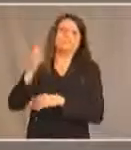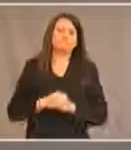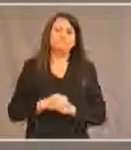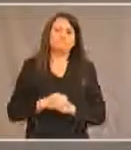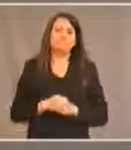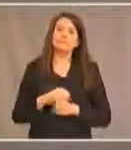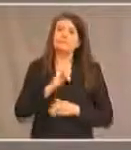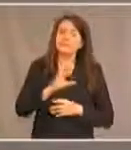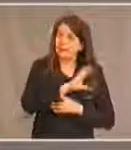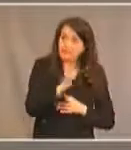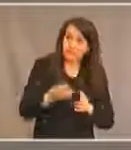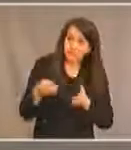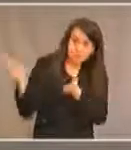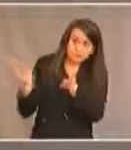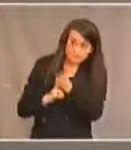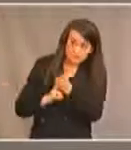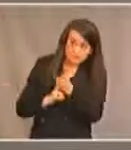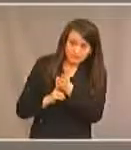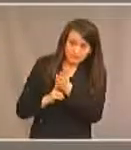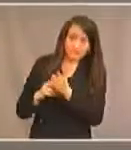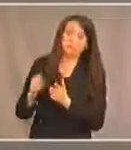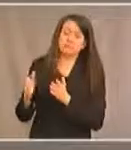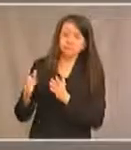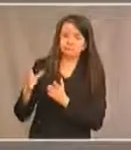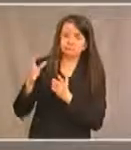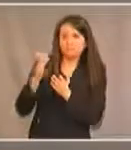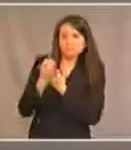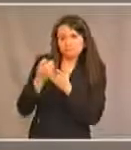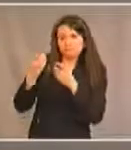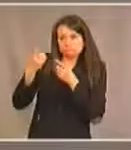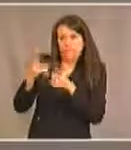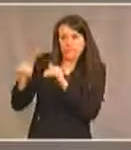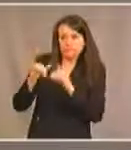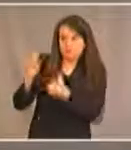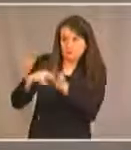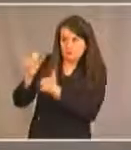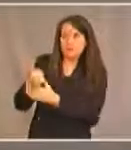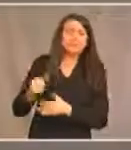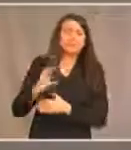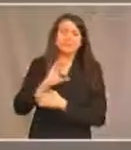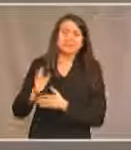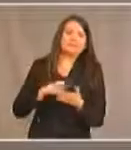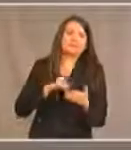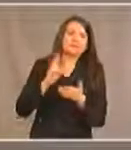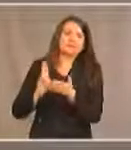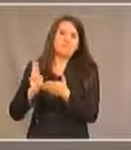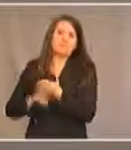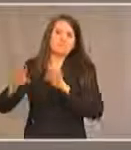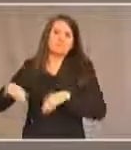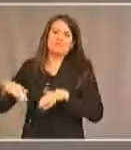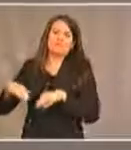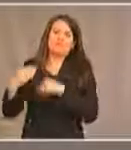a signé la Convention en 2010, il n'a pas signé le protocole facultatif.